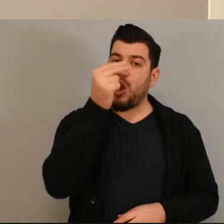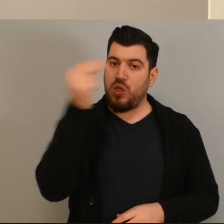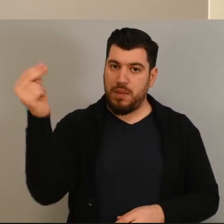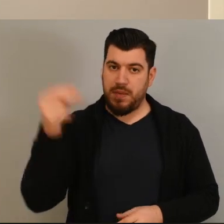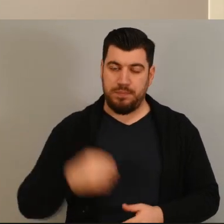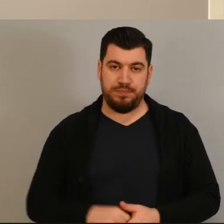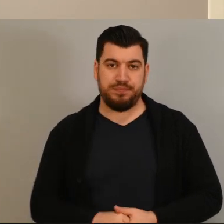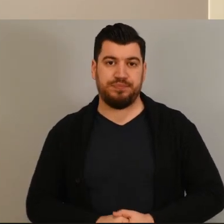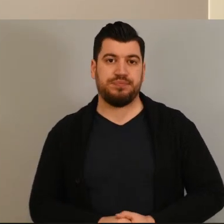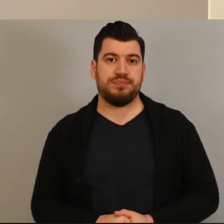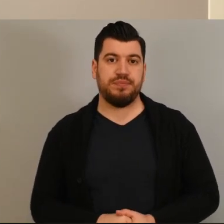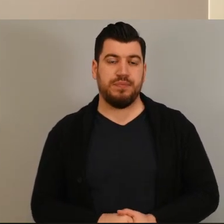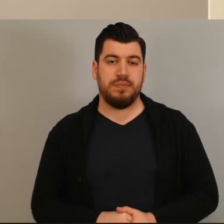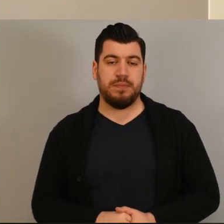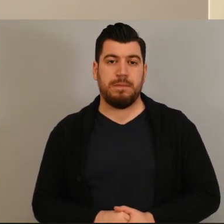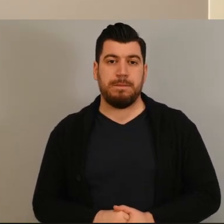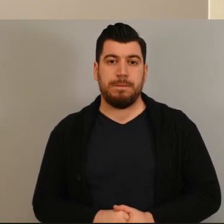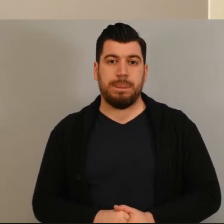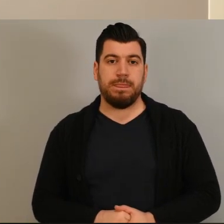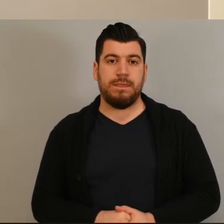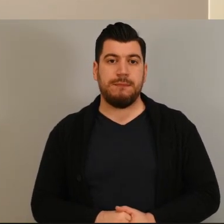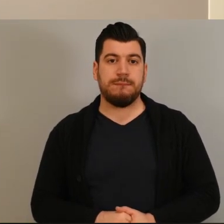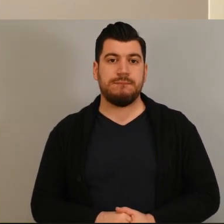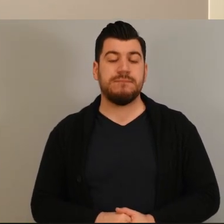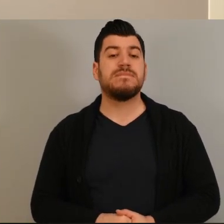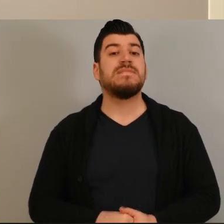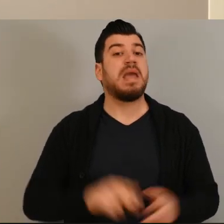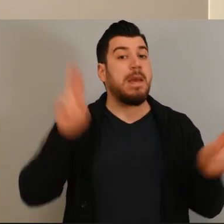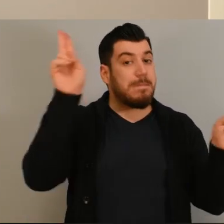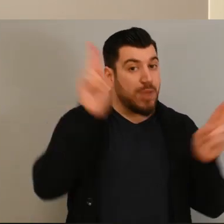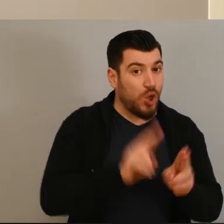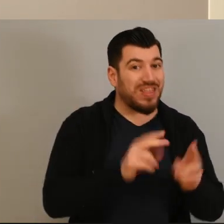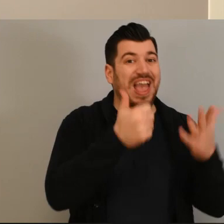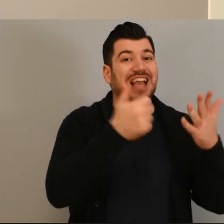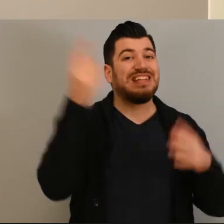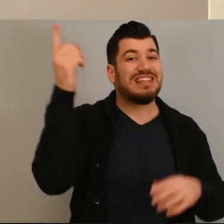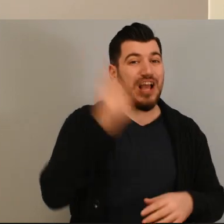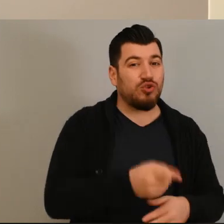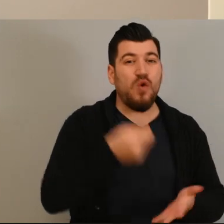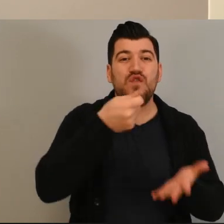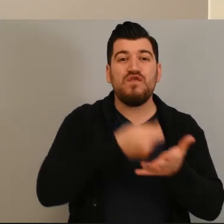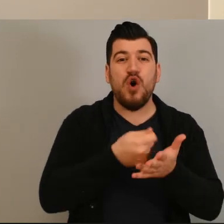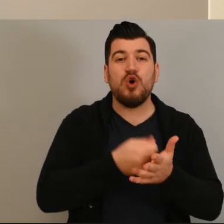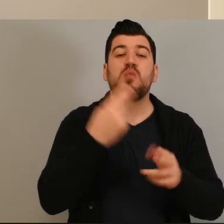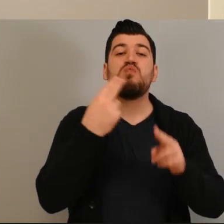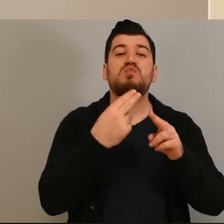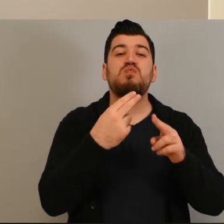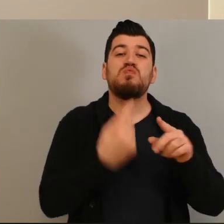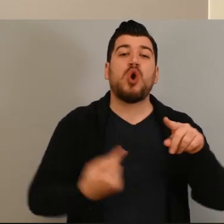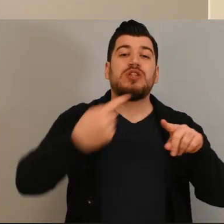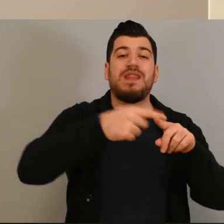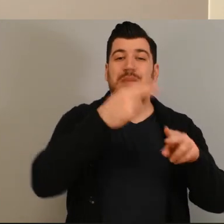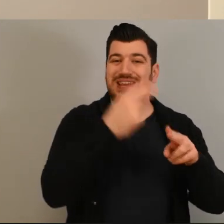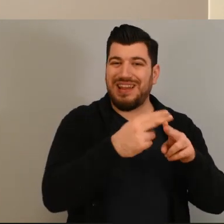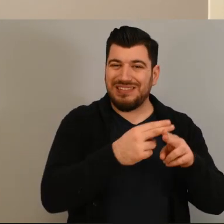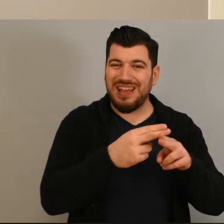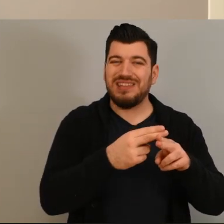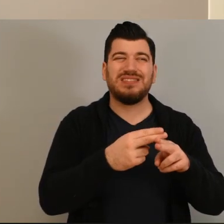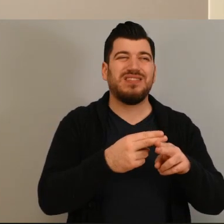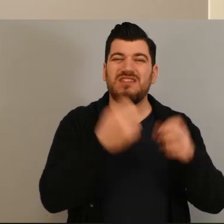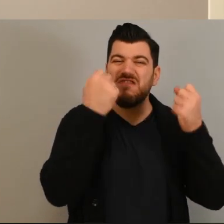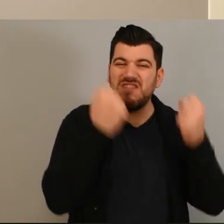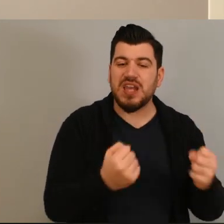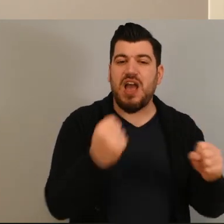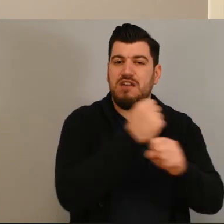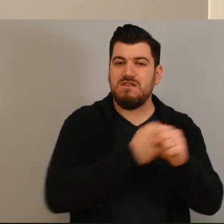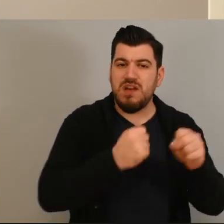Σε άλλα νέα έχουμε τη μείωση στο 6% του φόρου προστιθέμενης αξίας